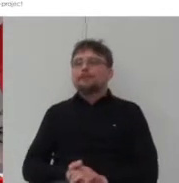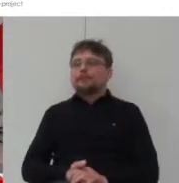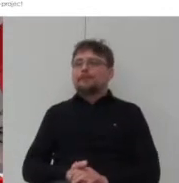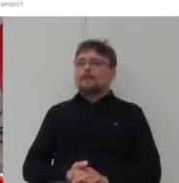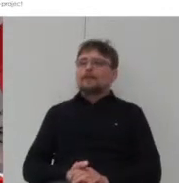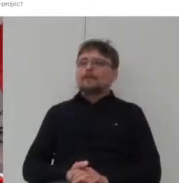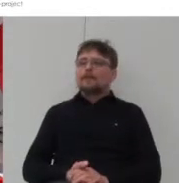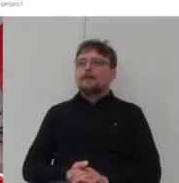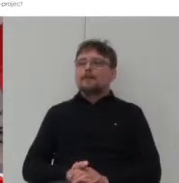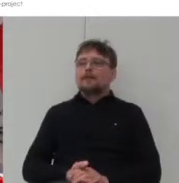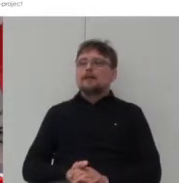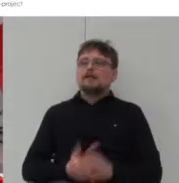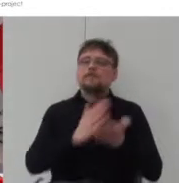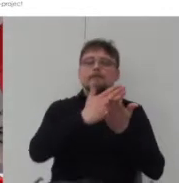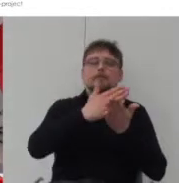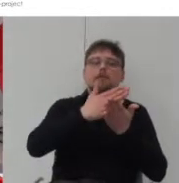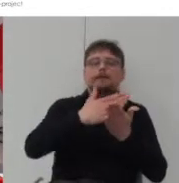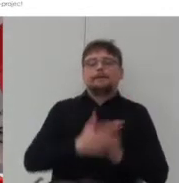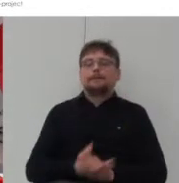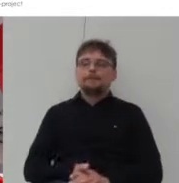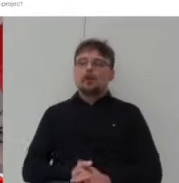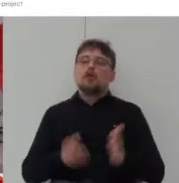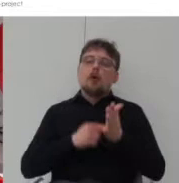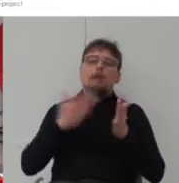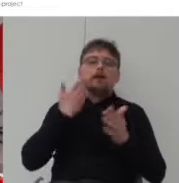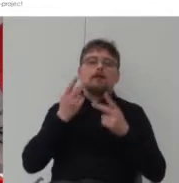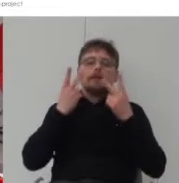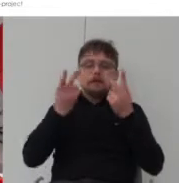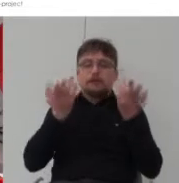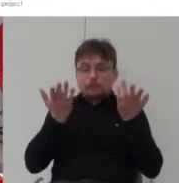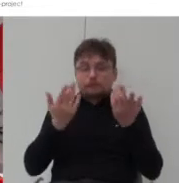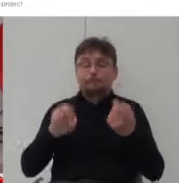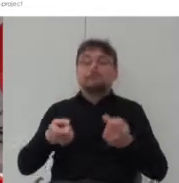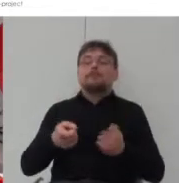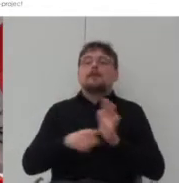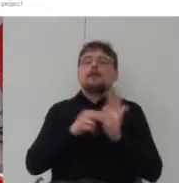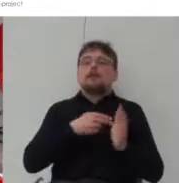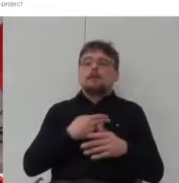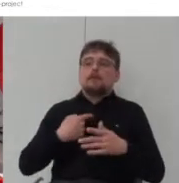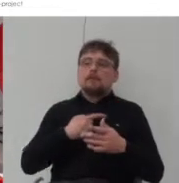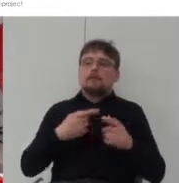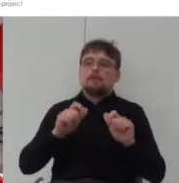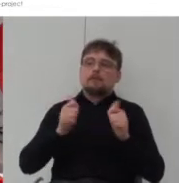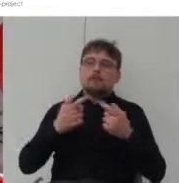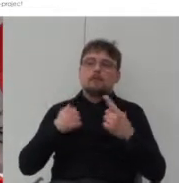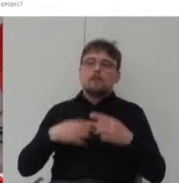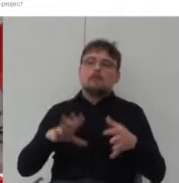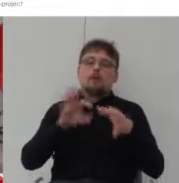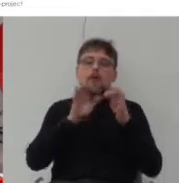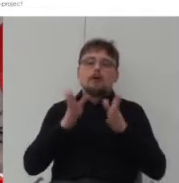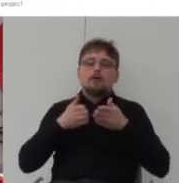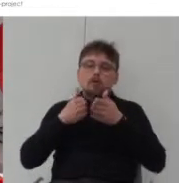Te aspekty były bardzo ważne przy tworzeniu urbanistyki tego osiedla odniesienie do istniejących szlaków komunikacyjnych